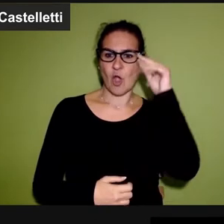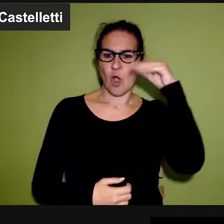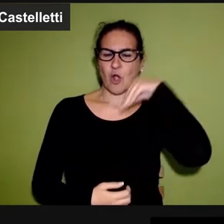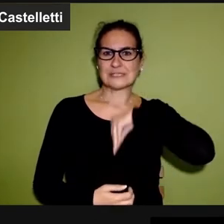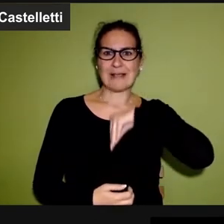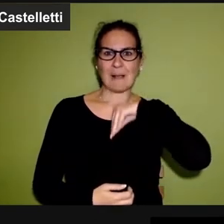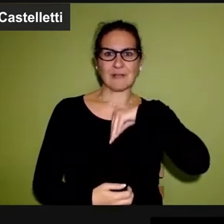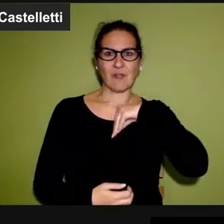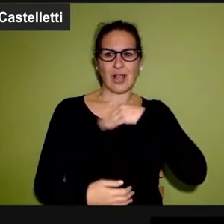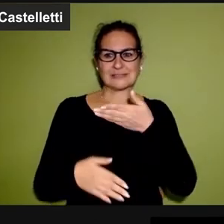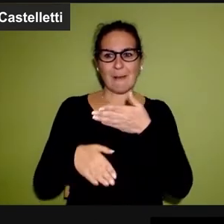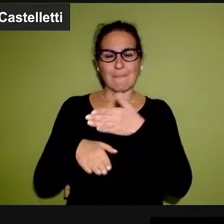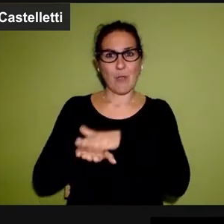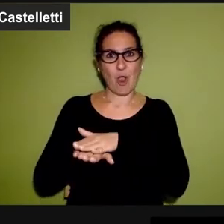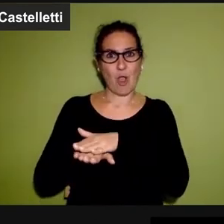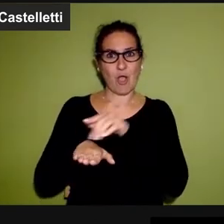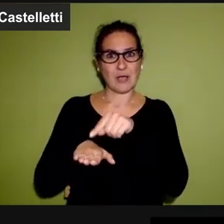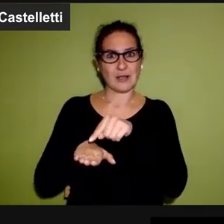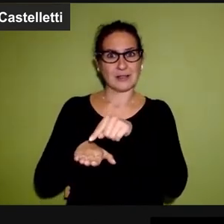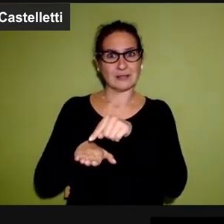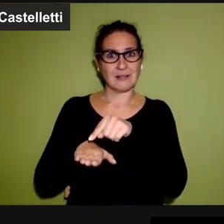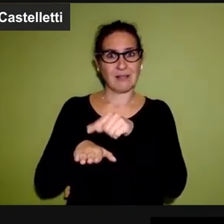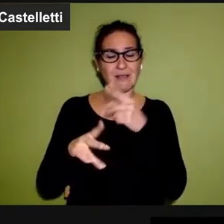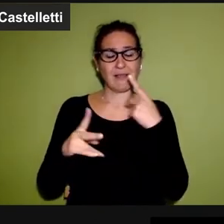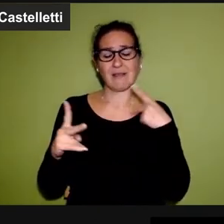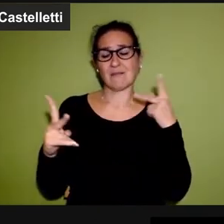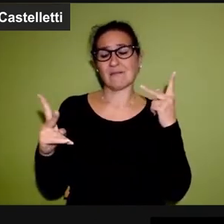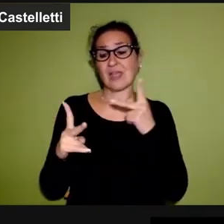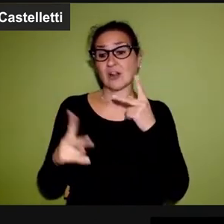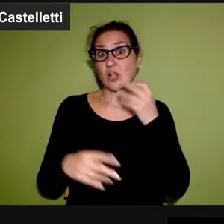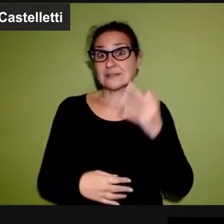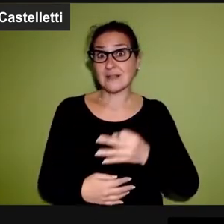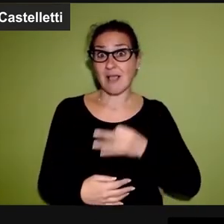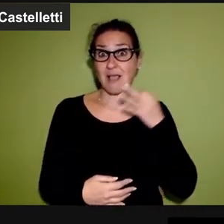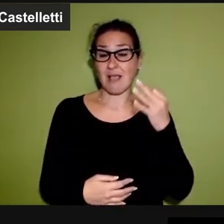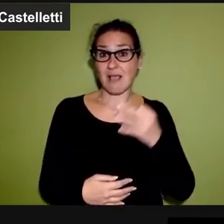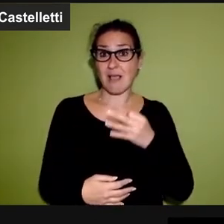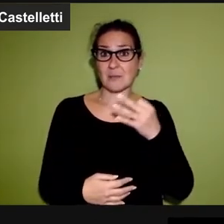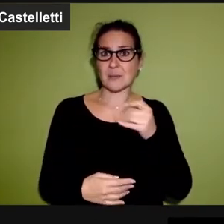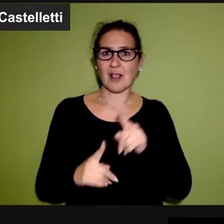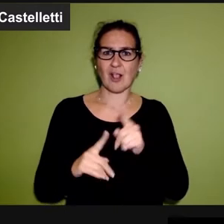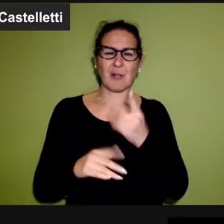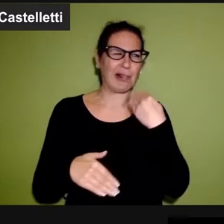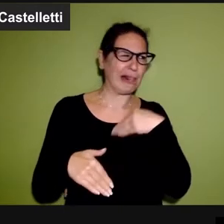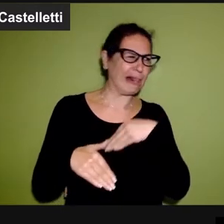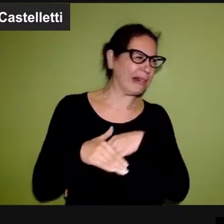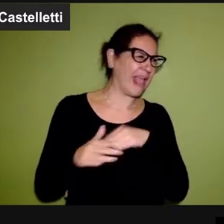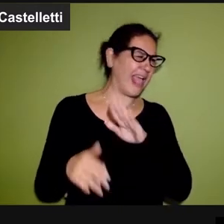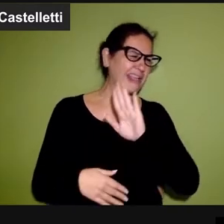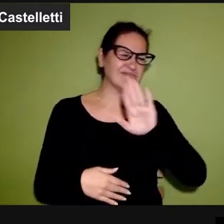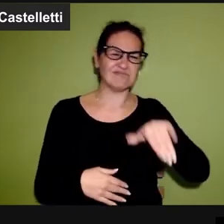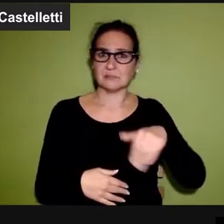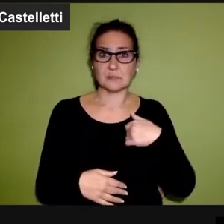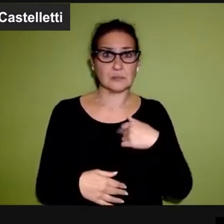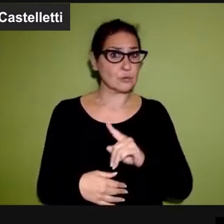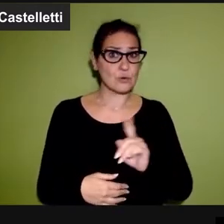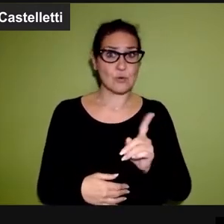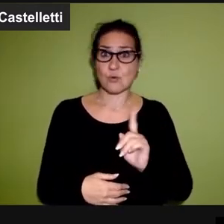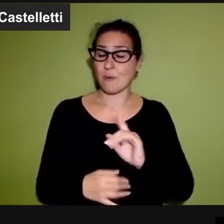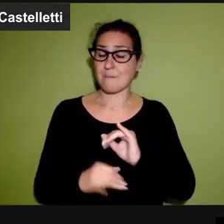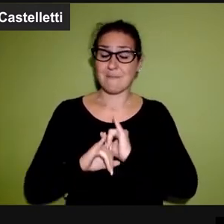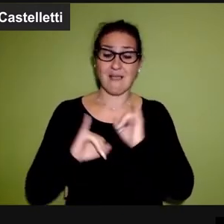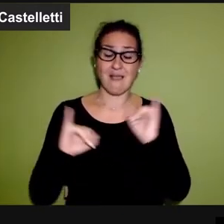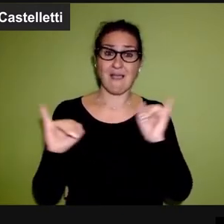essere consapevoli della morte è, ed esserne sempre consapevoli, non nasconderselo mai,